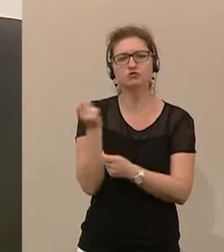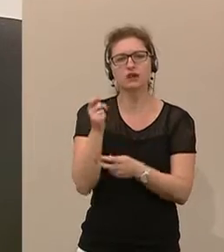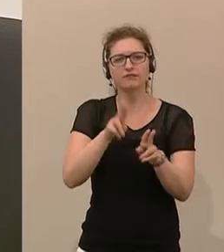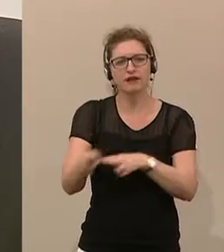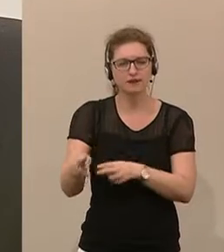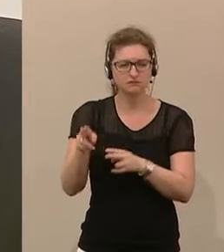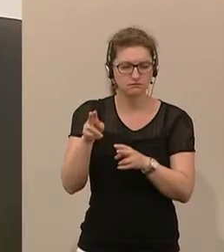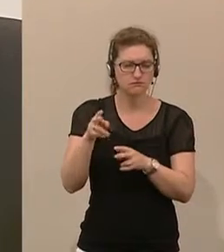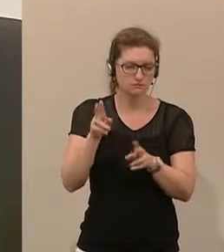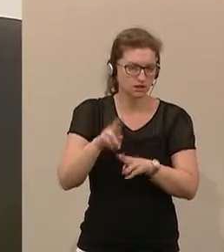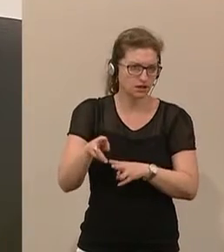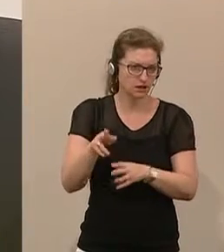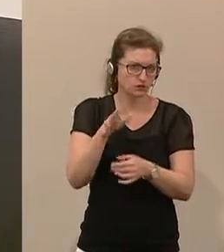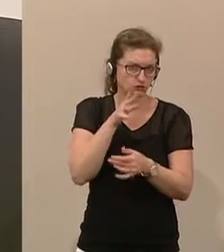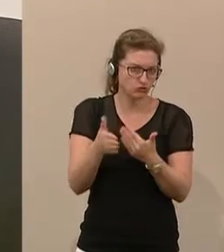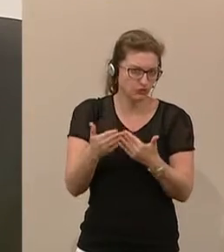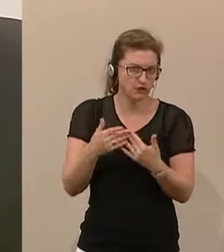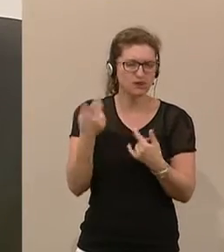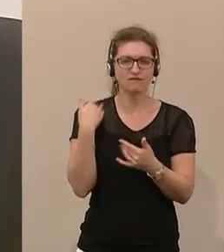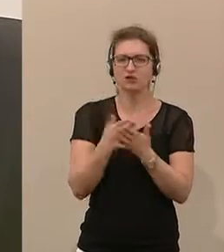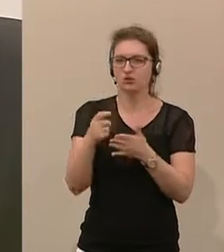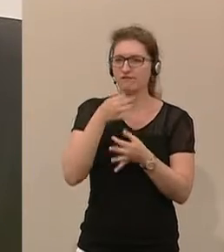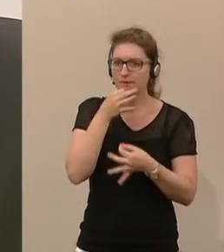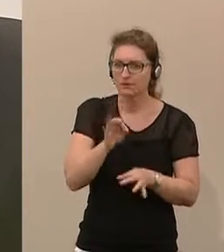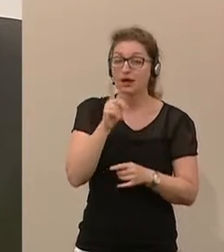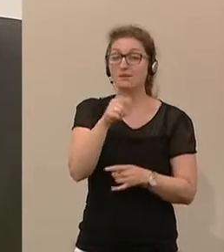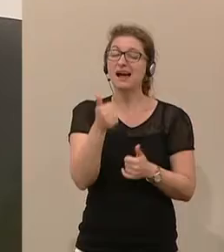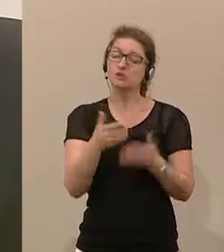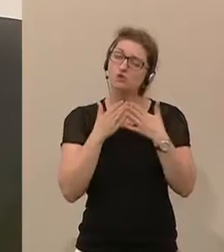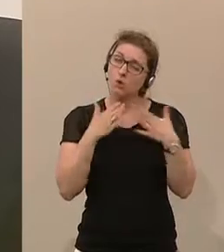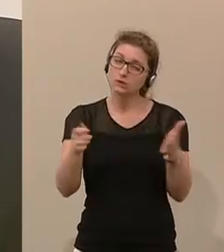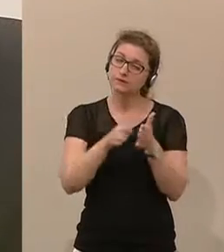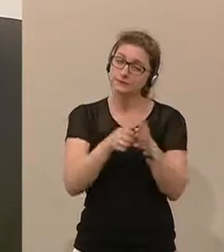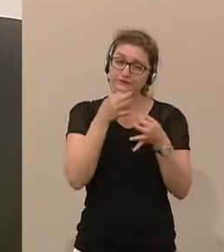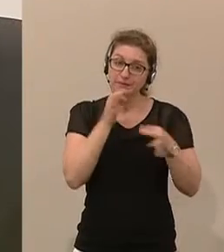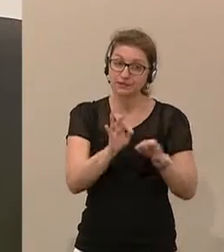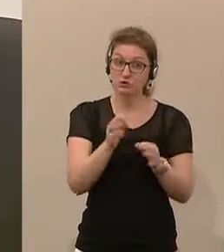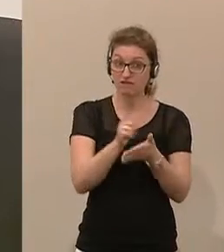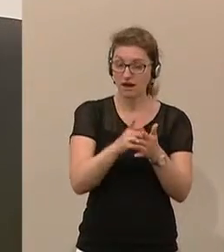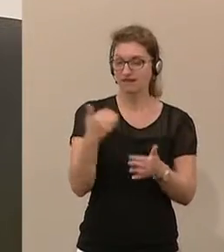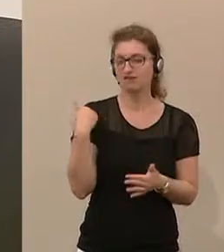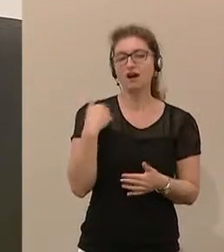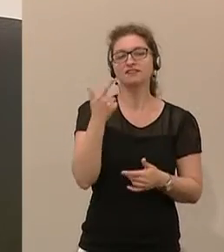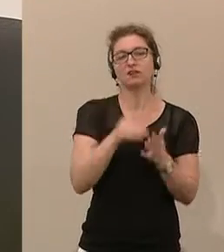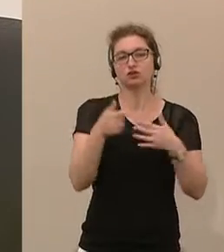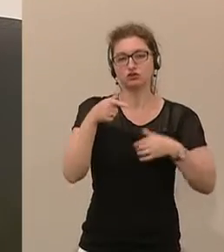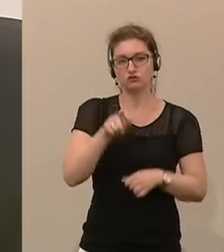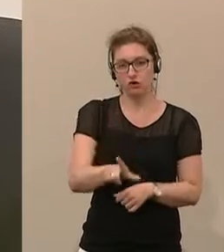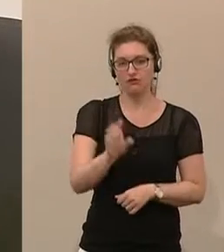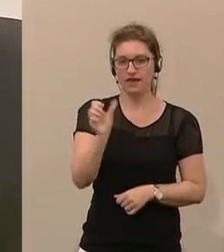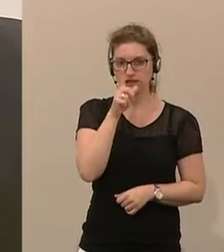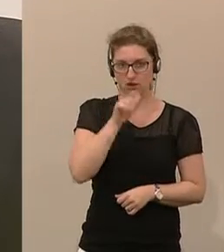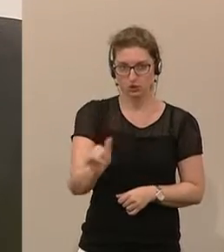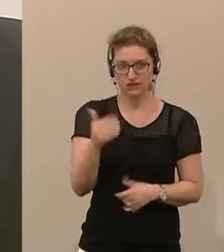Gericht zum Beispiel, war schon eine Verbesserung, aber die größte war 2012, 1. Juli, das